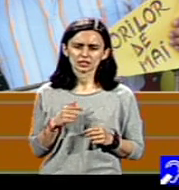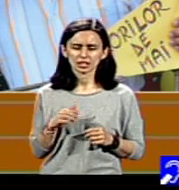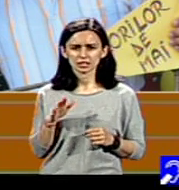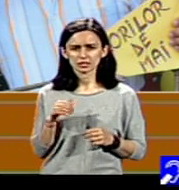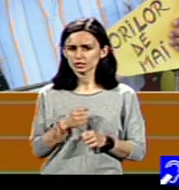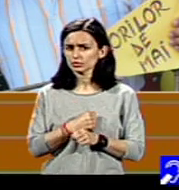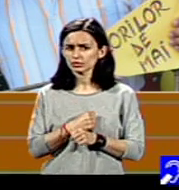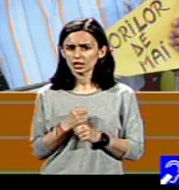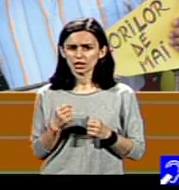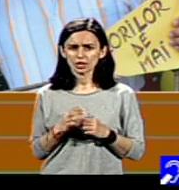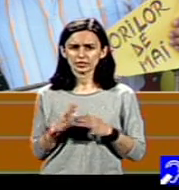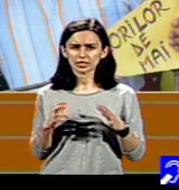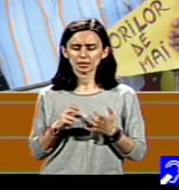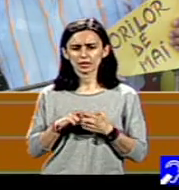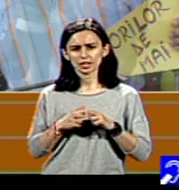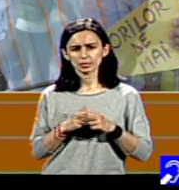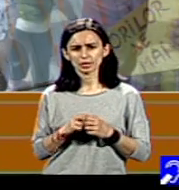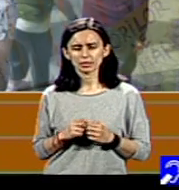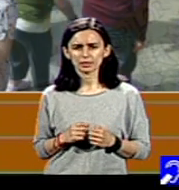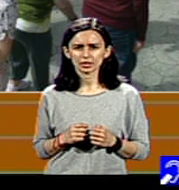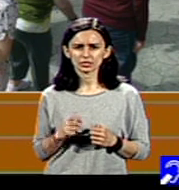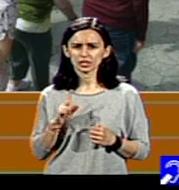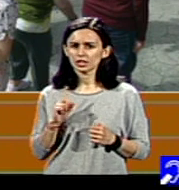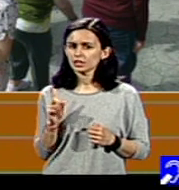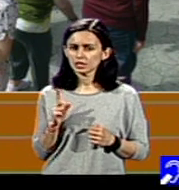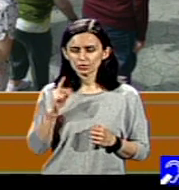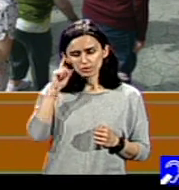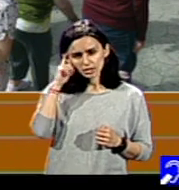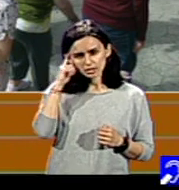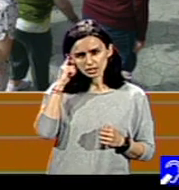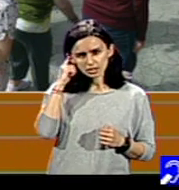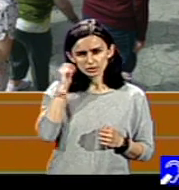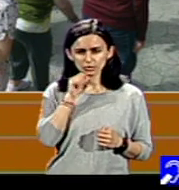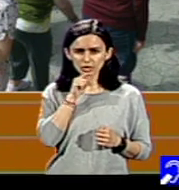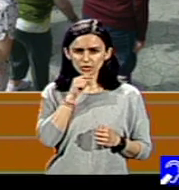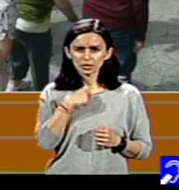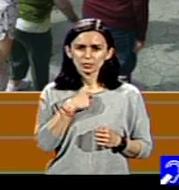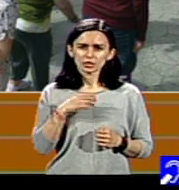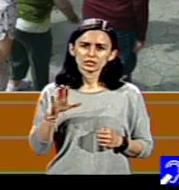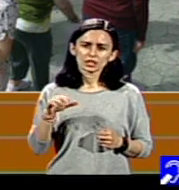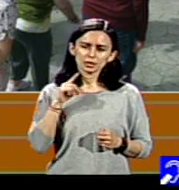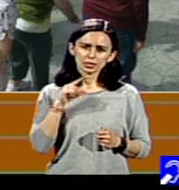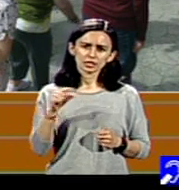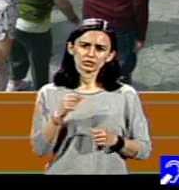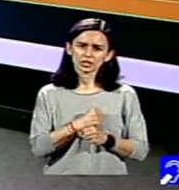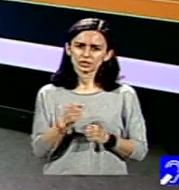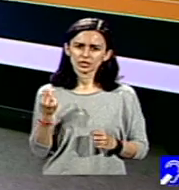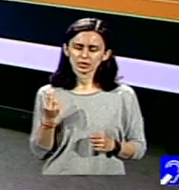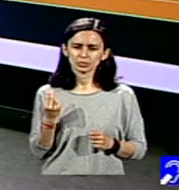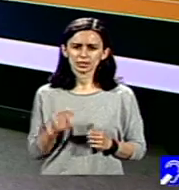probleme și nu partea intelectuală, unde pot avea rezultate foarte, foarte bune.